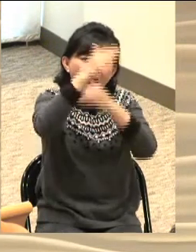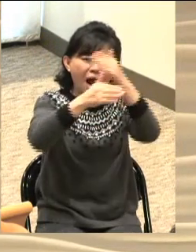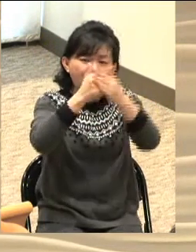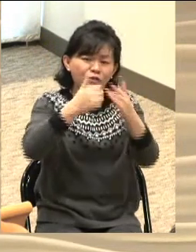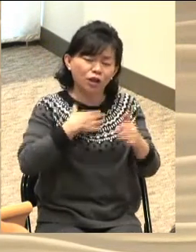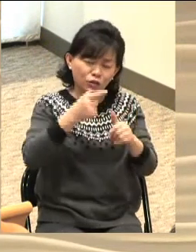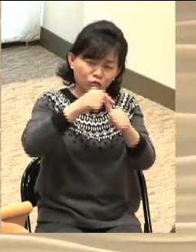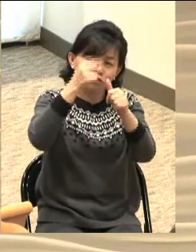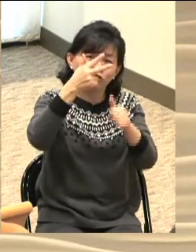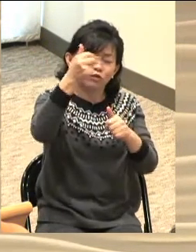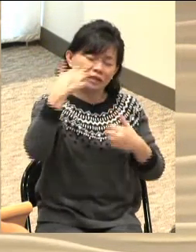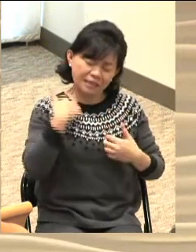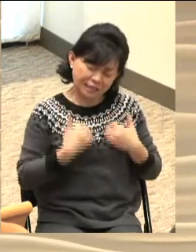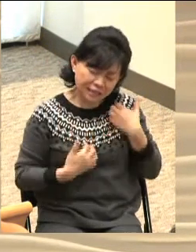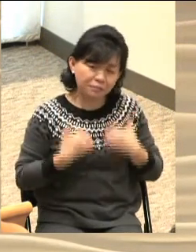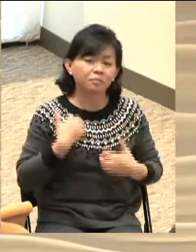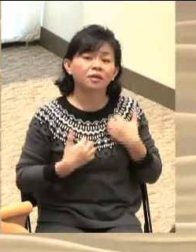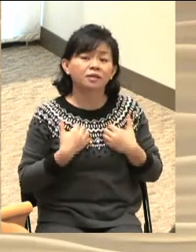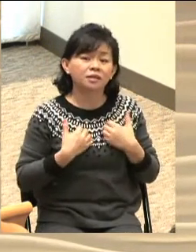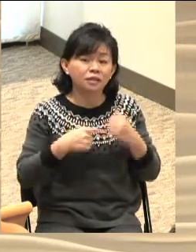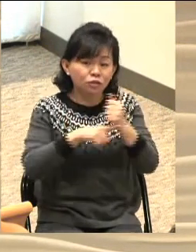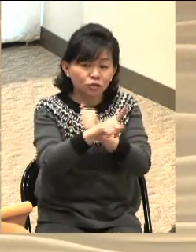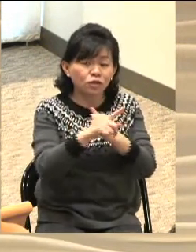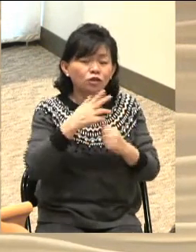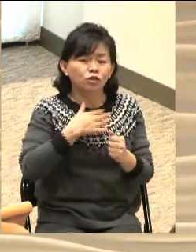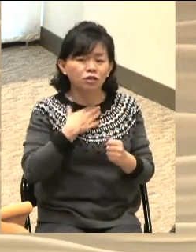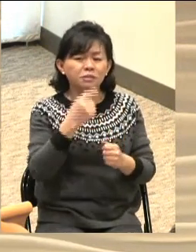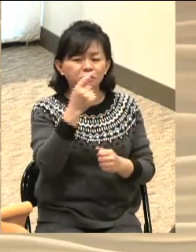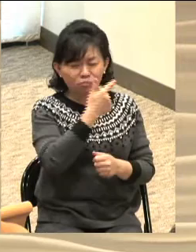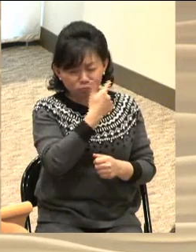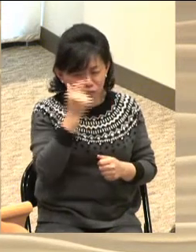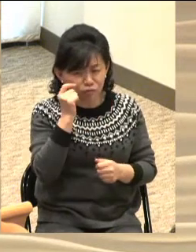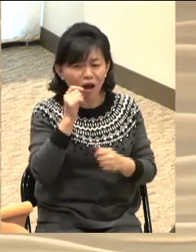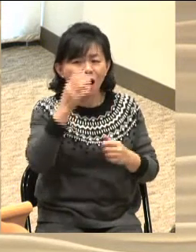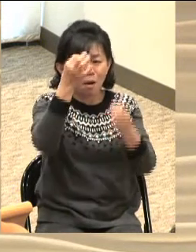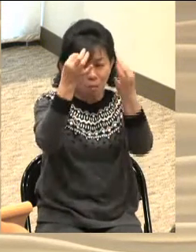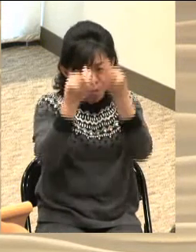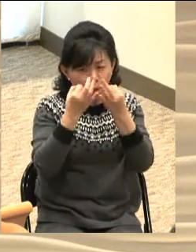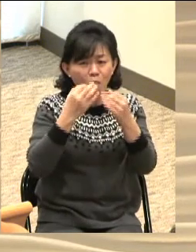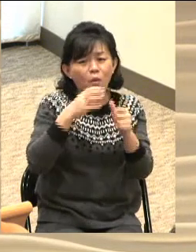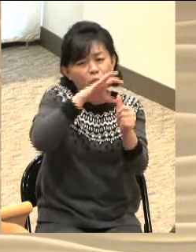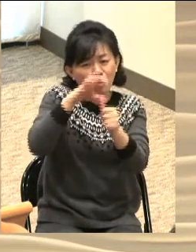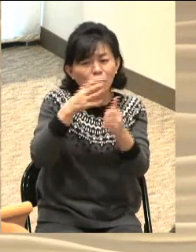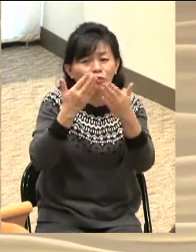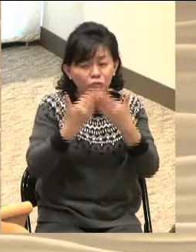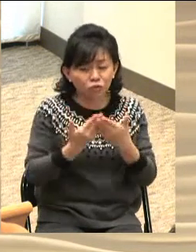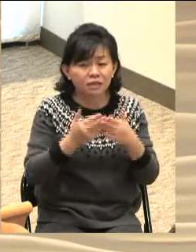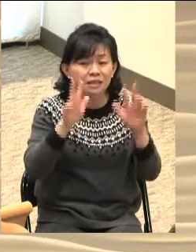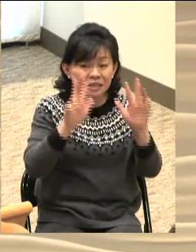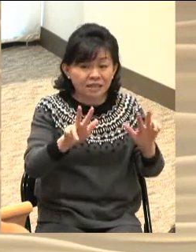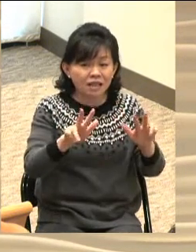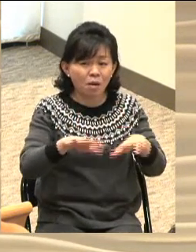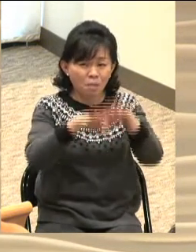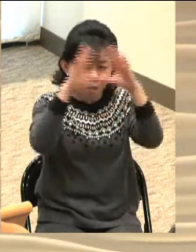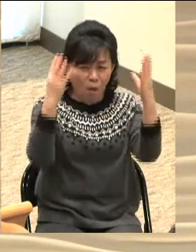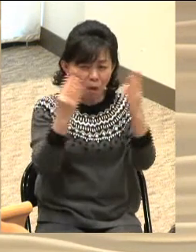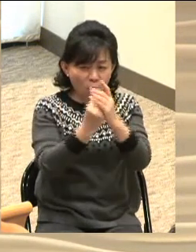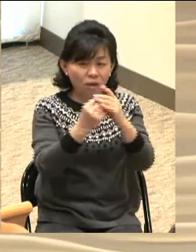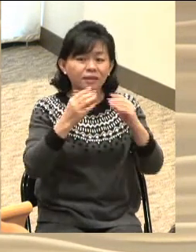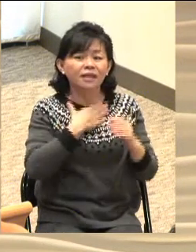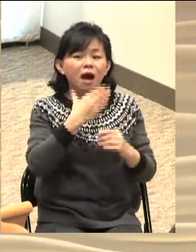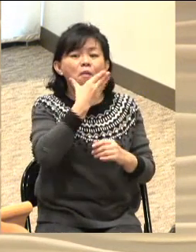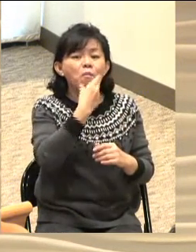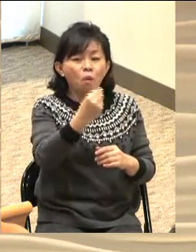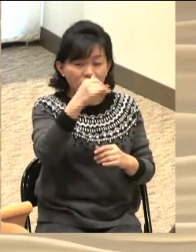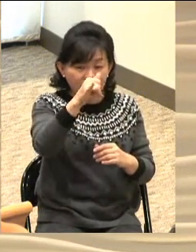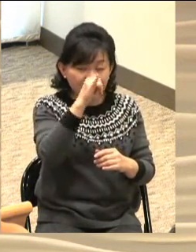구주를 기뻐하였음은 그의 여종의 비천함을 돌보셨으미라 보라 이제후로는 만세의 날을 복이